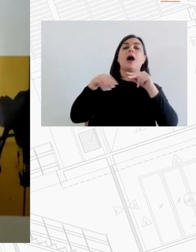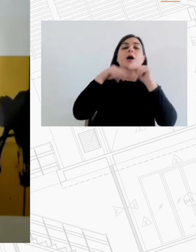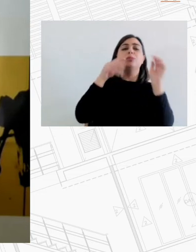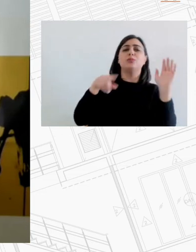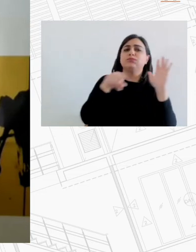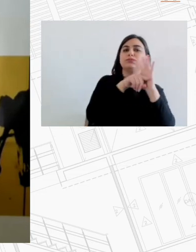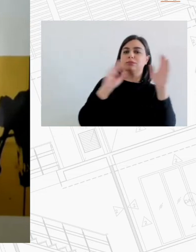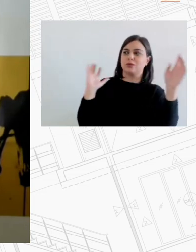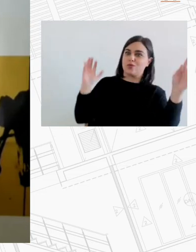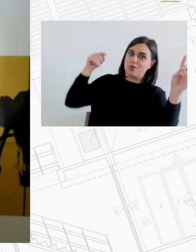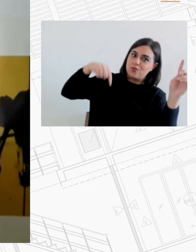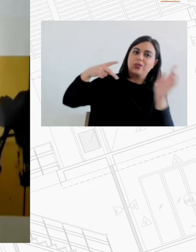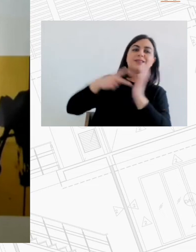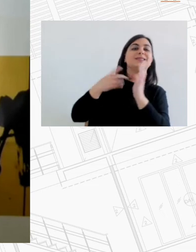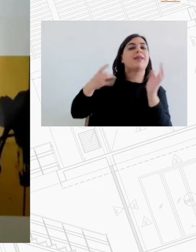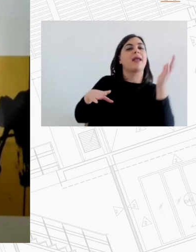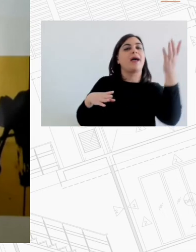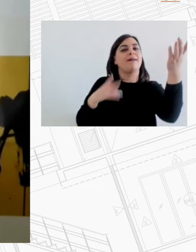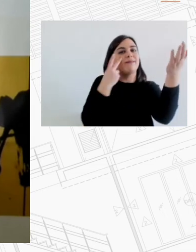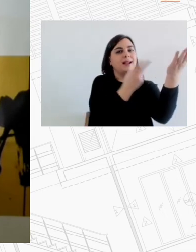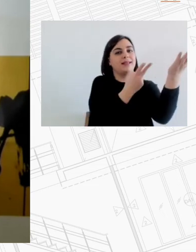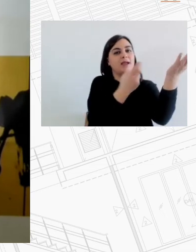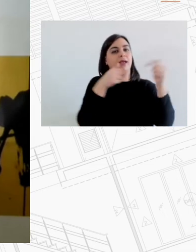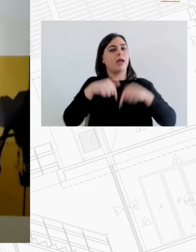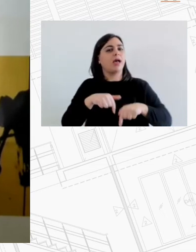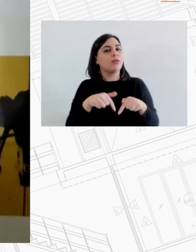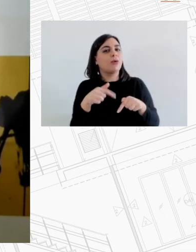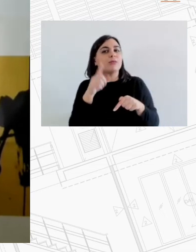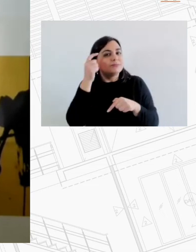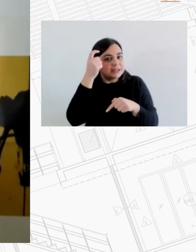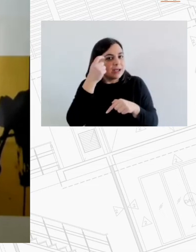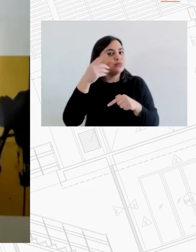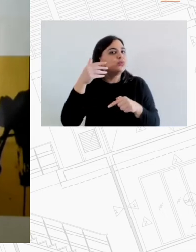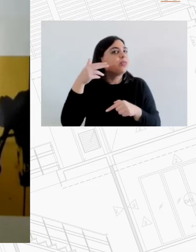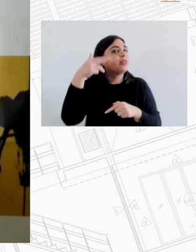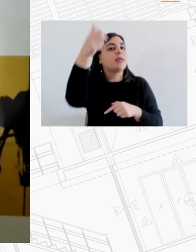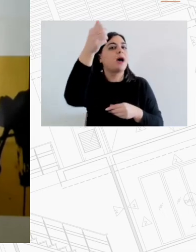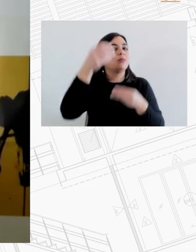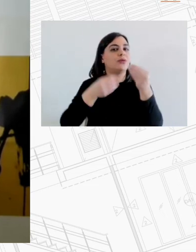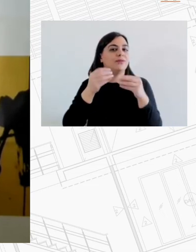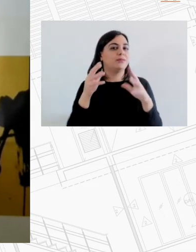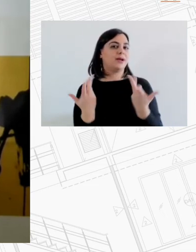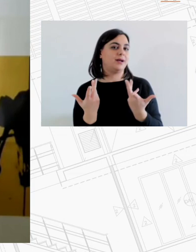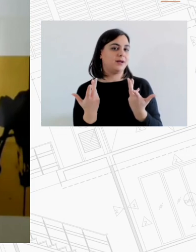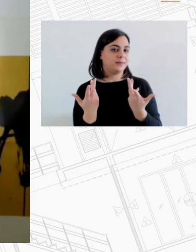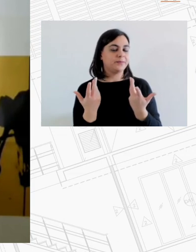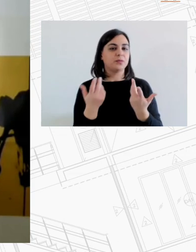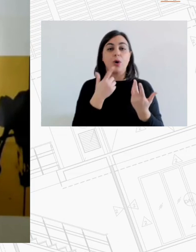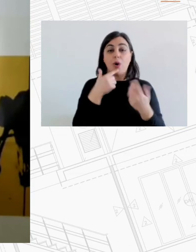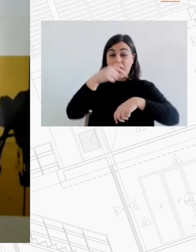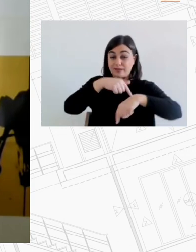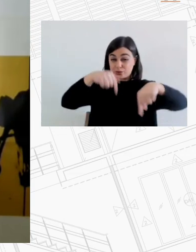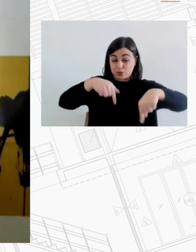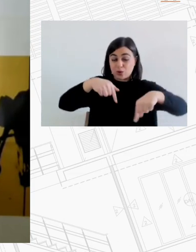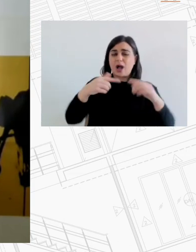μία πραγματικότητα που χιλιάδες, εκατοντάδες χιλιάδες ανθρώπων δεν μπορούν να έχουν μία ικανοποιητική